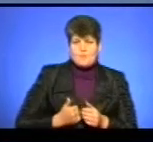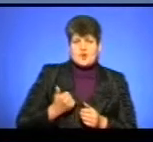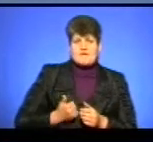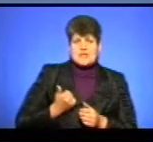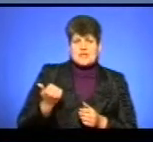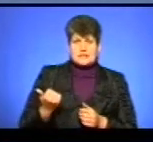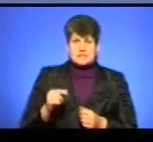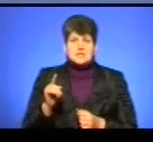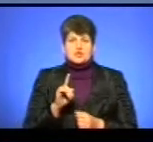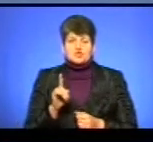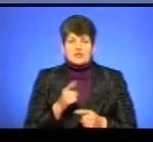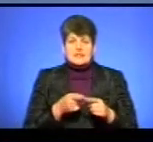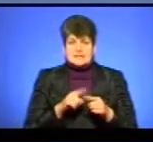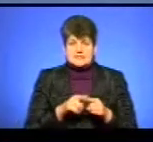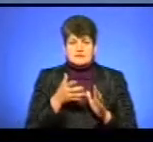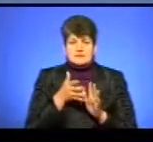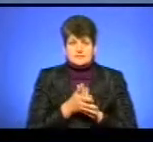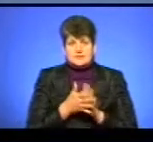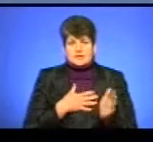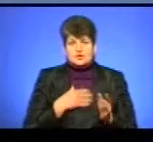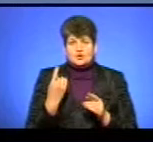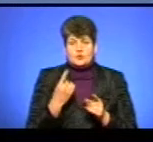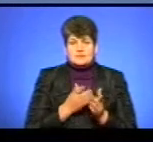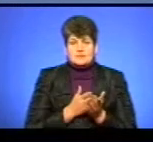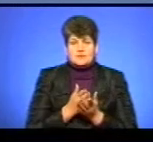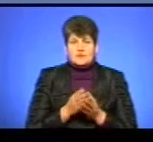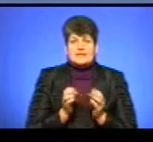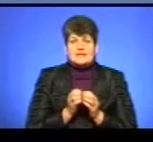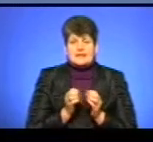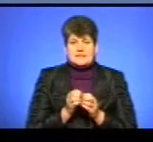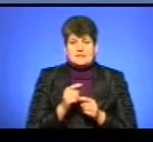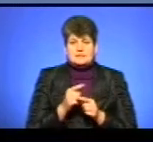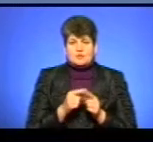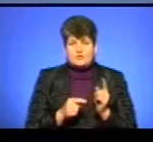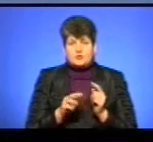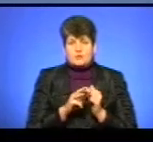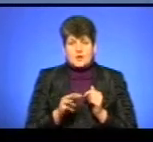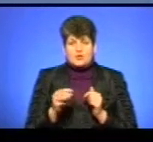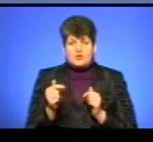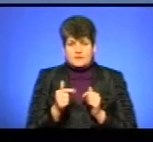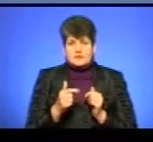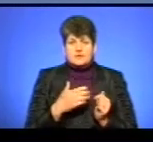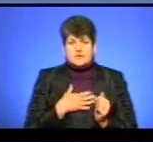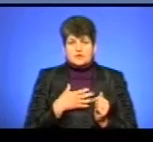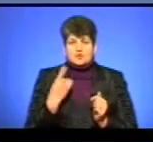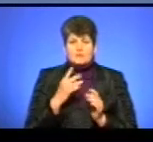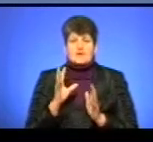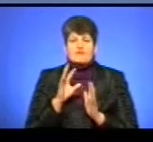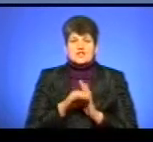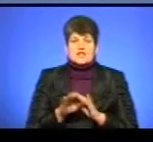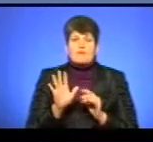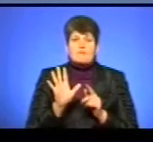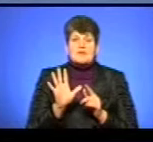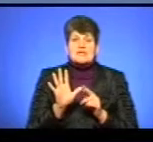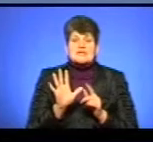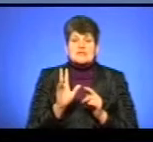на ці видатки для нашої області спрямовано 10,5 млн грн. і наша область війшла в п'ятірку